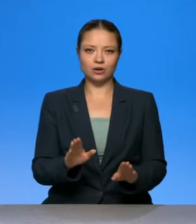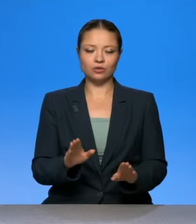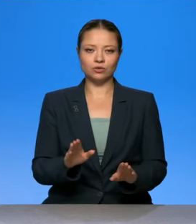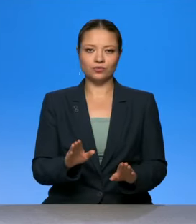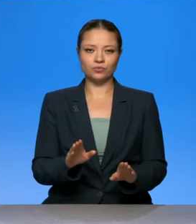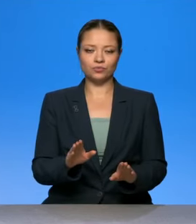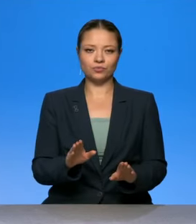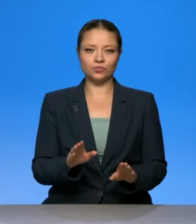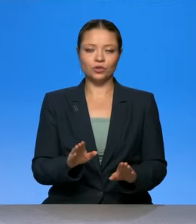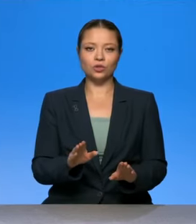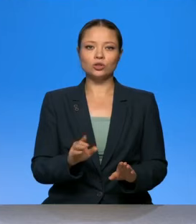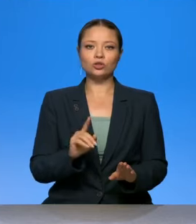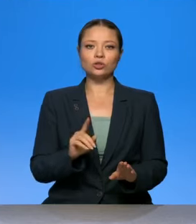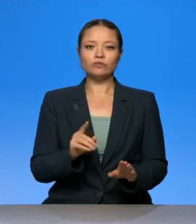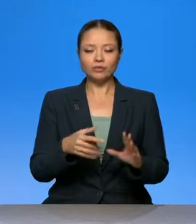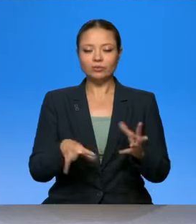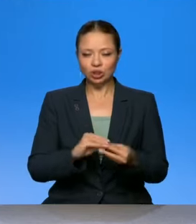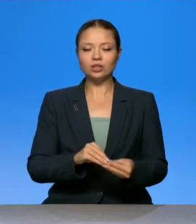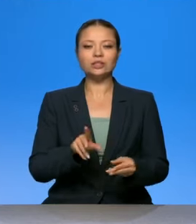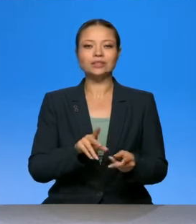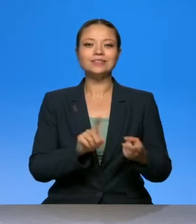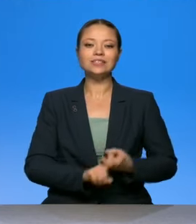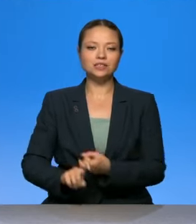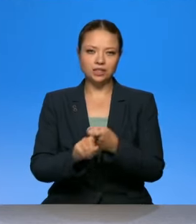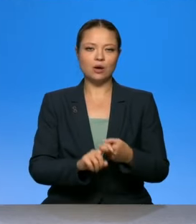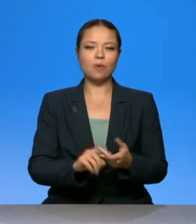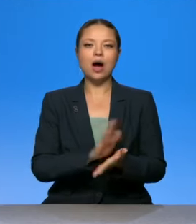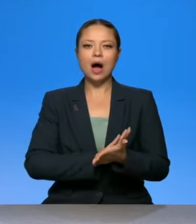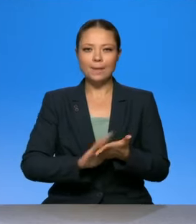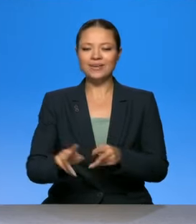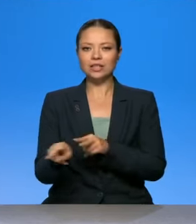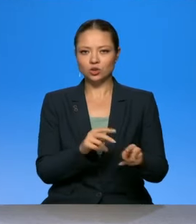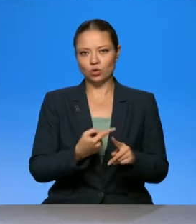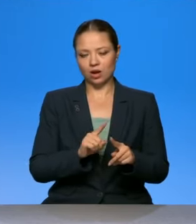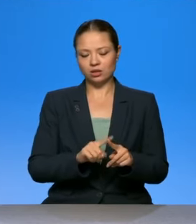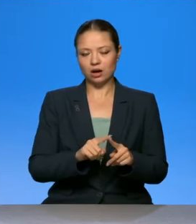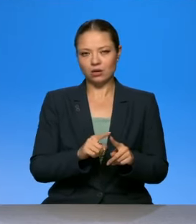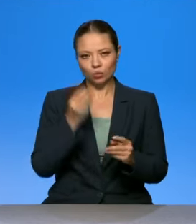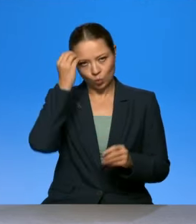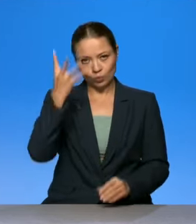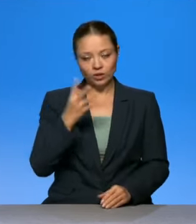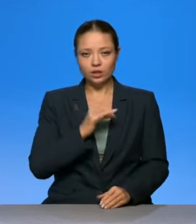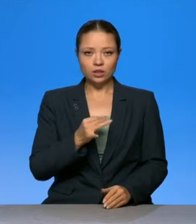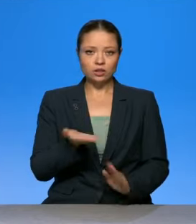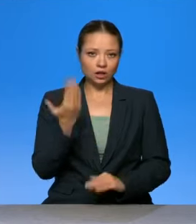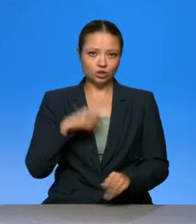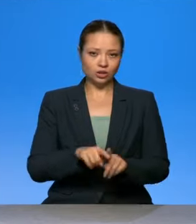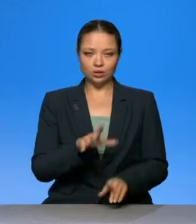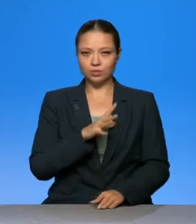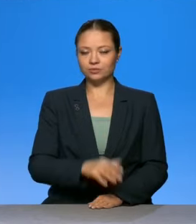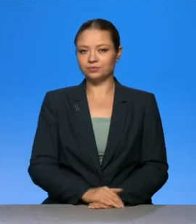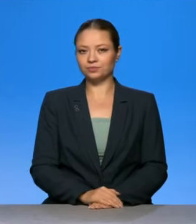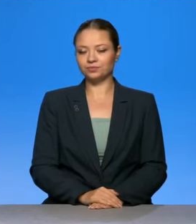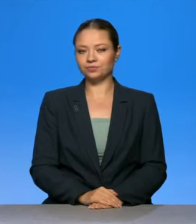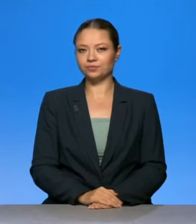система эпиднадзора, она доказана не только сейчас, и раньше было. Поэтому сказать, что те, которые не делали карантин, это